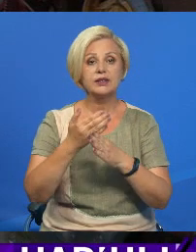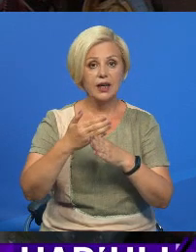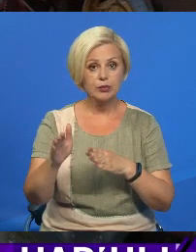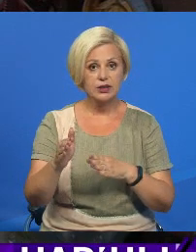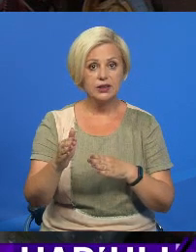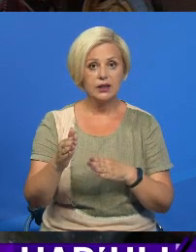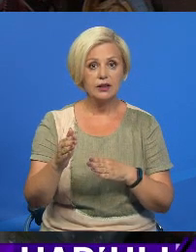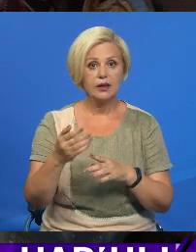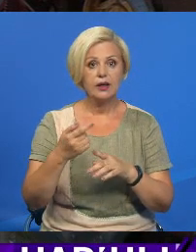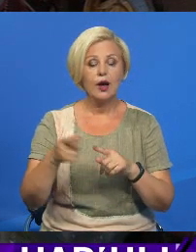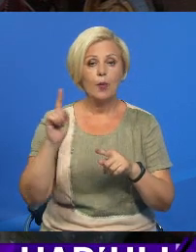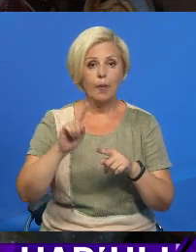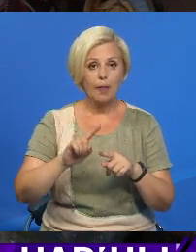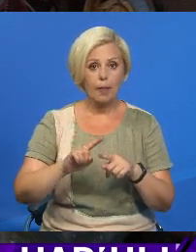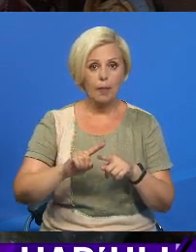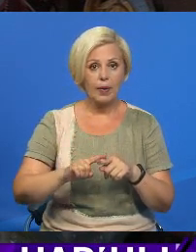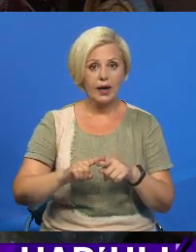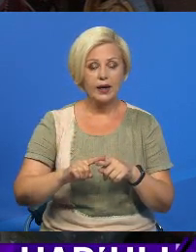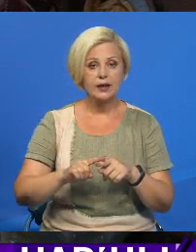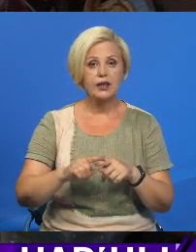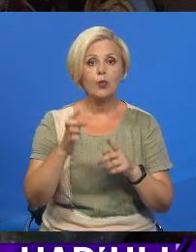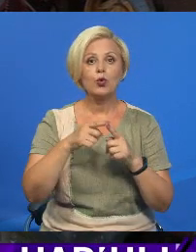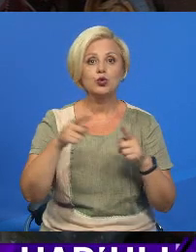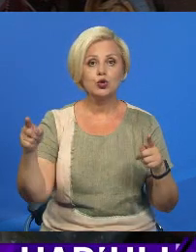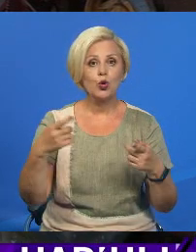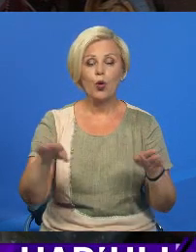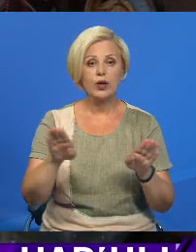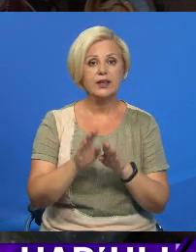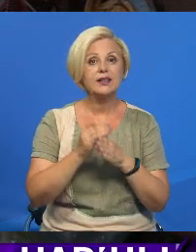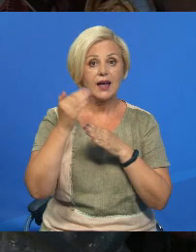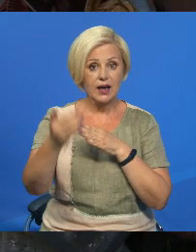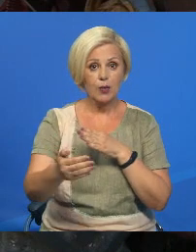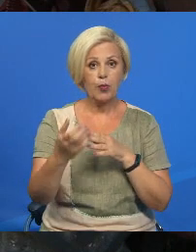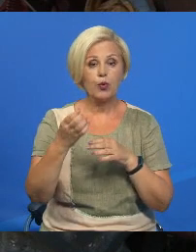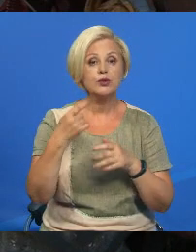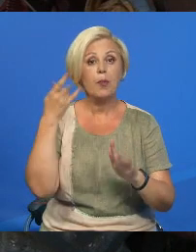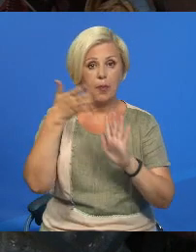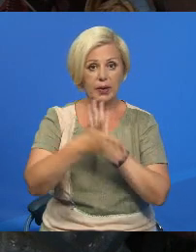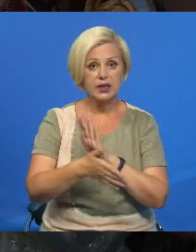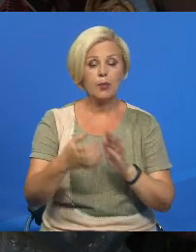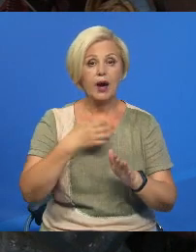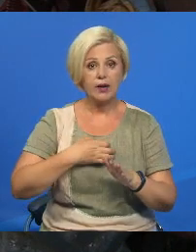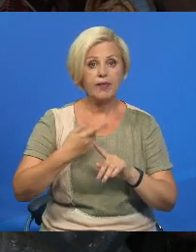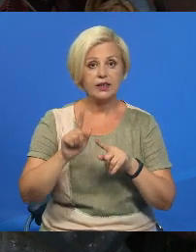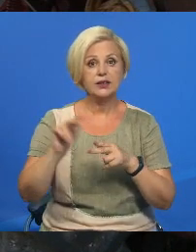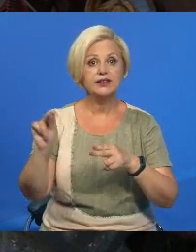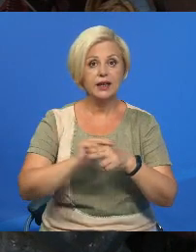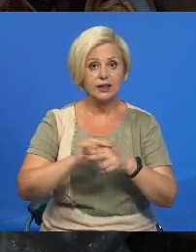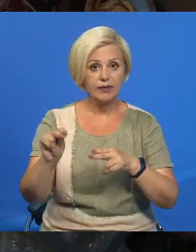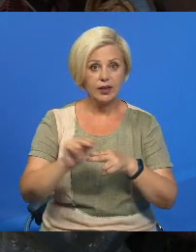сроки не так уже поздние. Я просто понимаю сложность этого ремонта. Сейчас